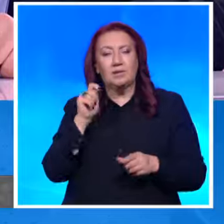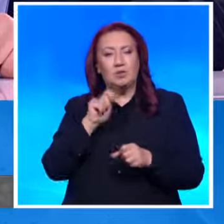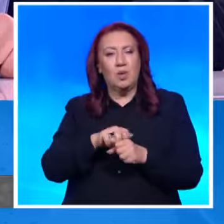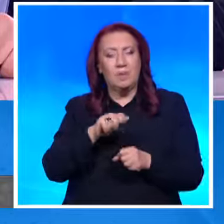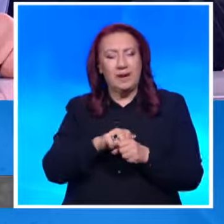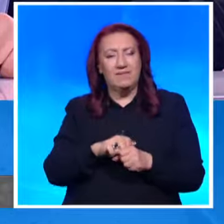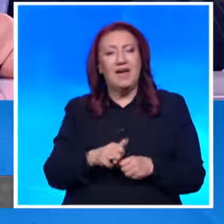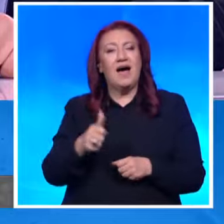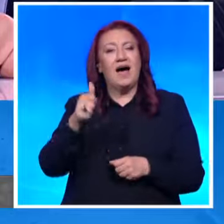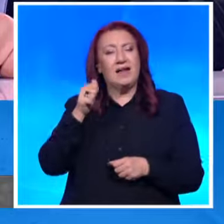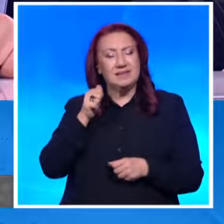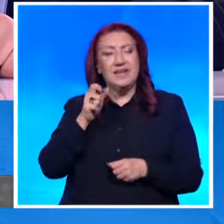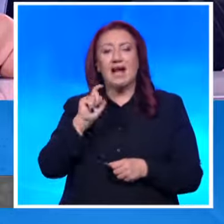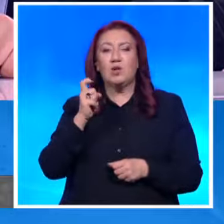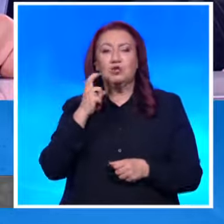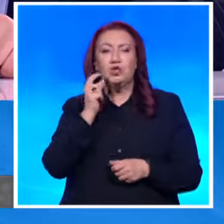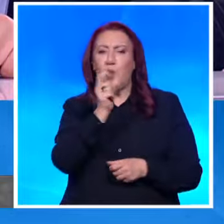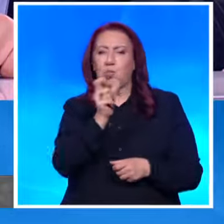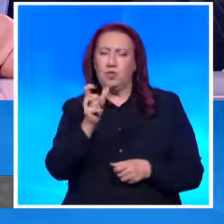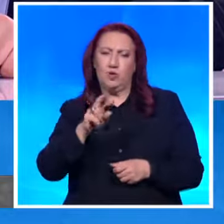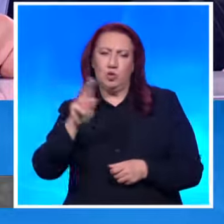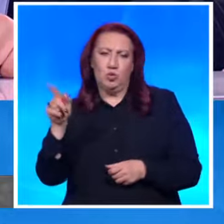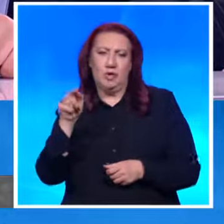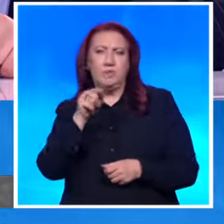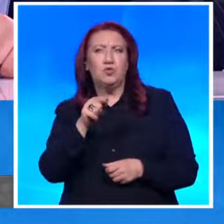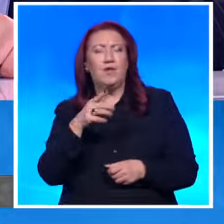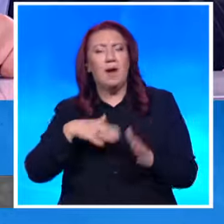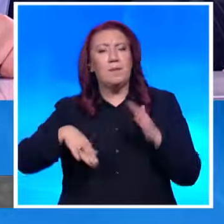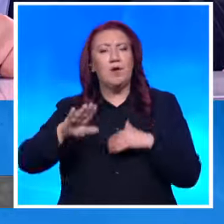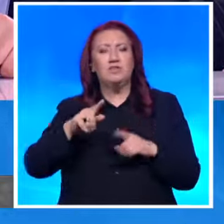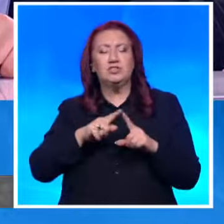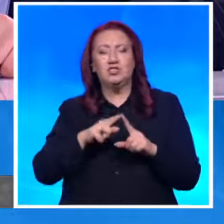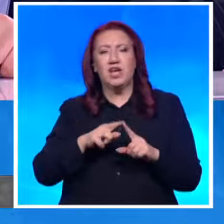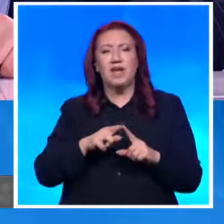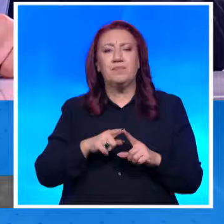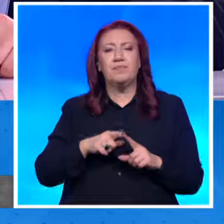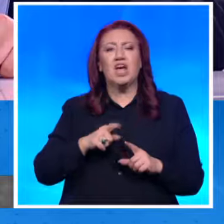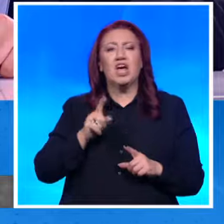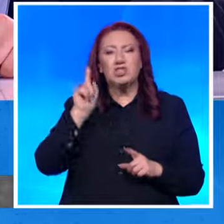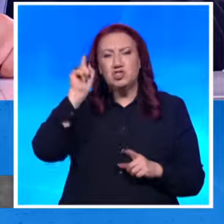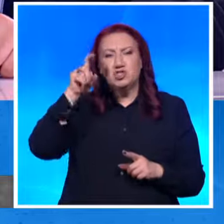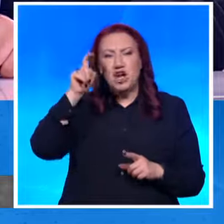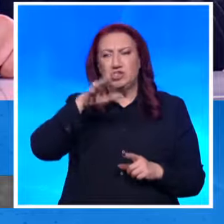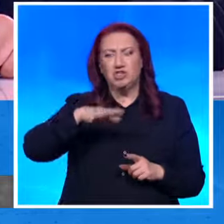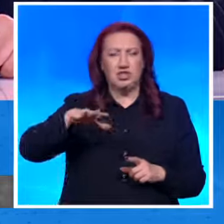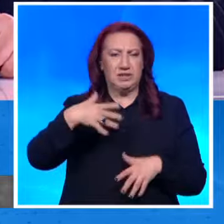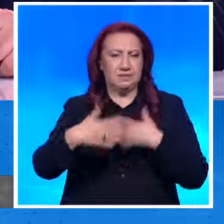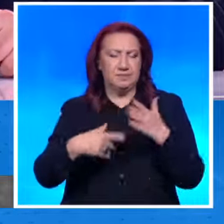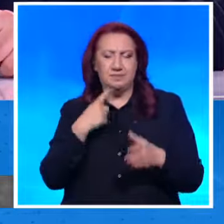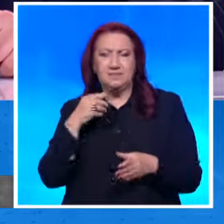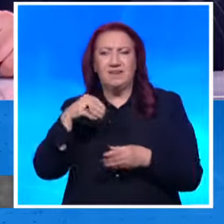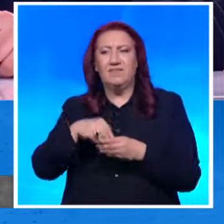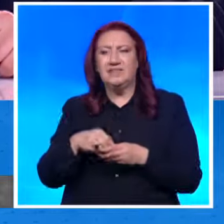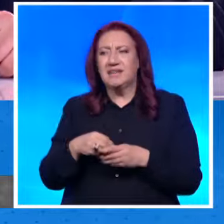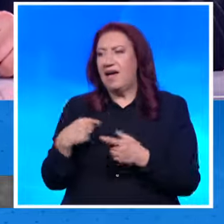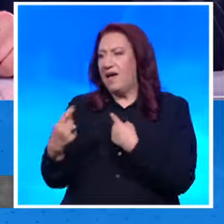глаголически букви, той има моравски, т.е. чешки примеси, защото винаги разговорната реч влиза. Не можем